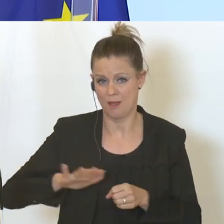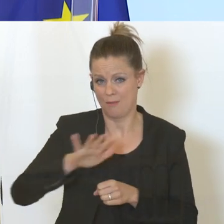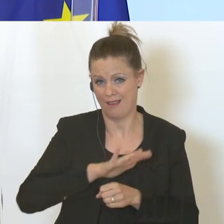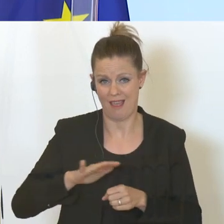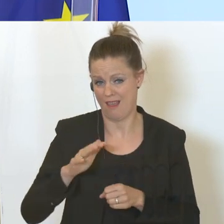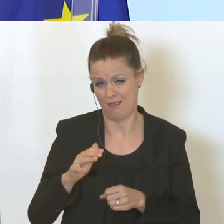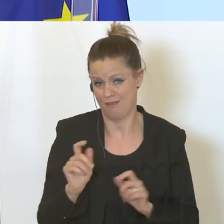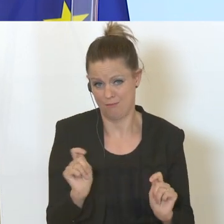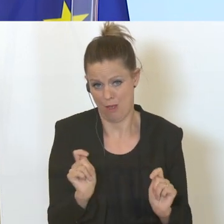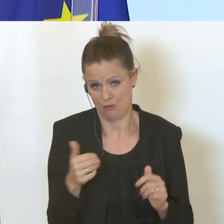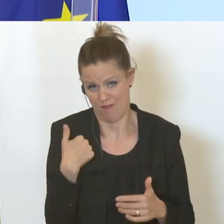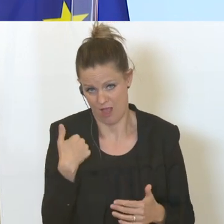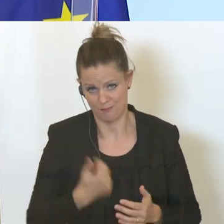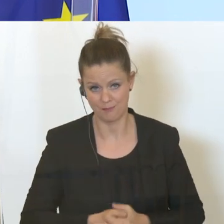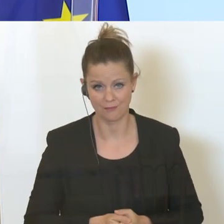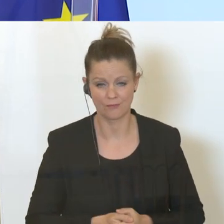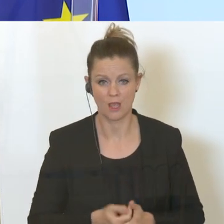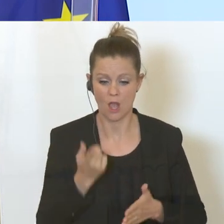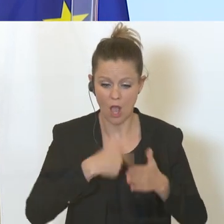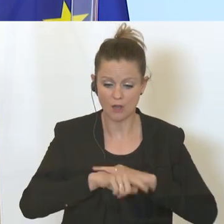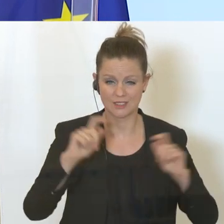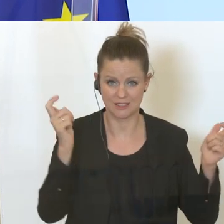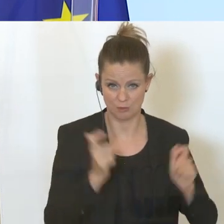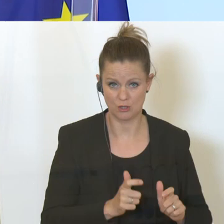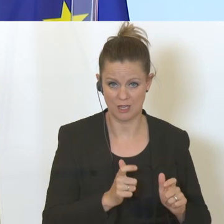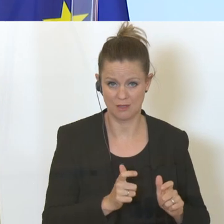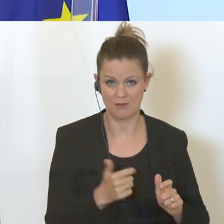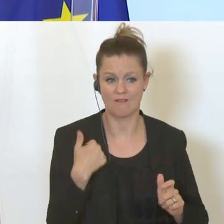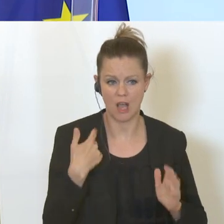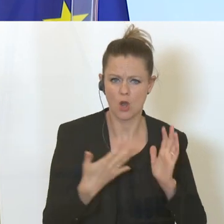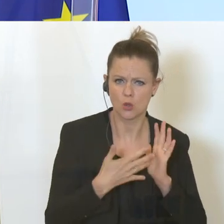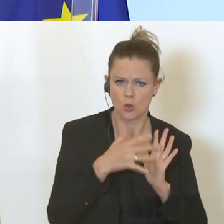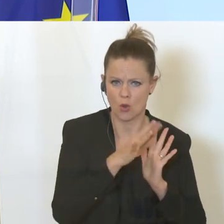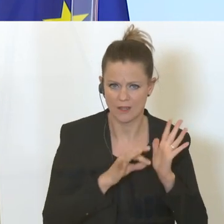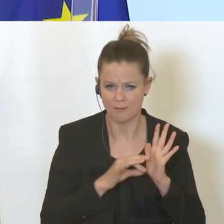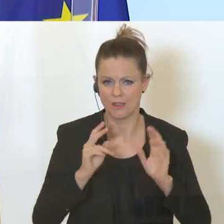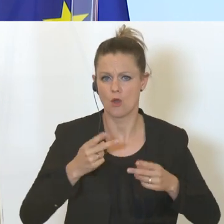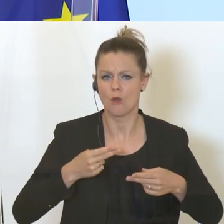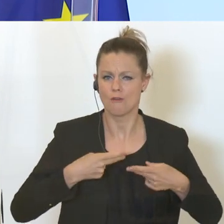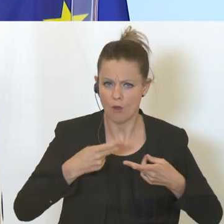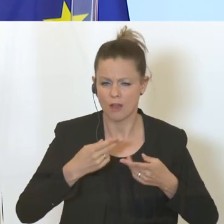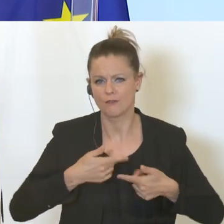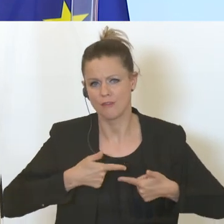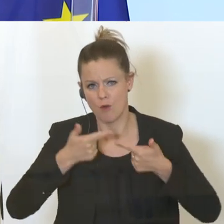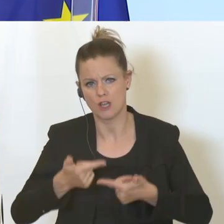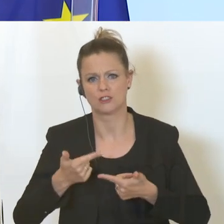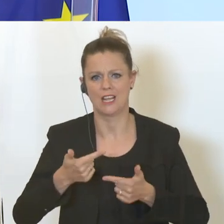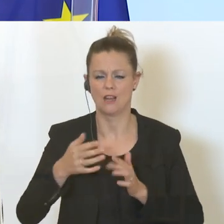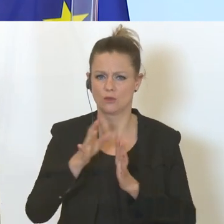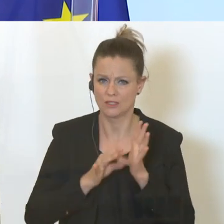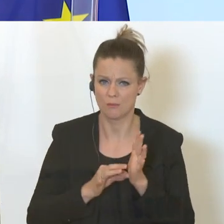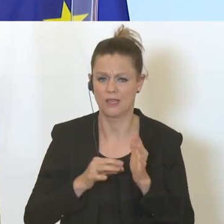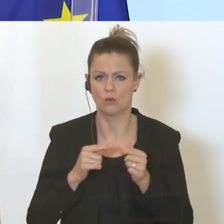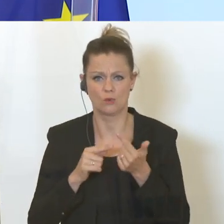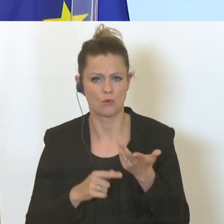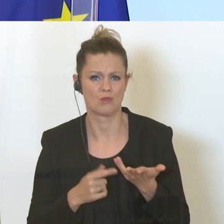Aussetzen war. Während den Ausgangsbeschränkungen waren aber Kontrolltermine oder Vorstellungstermine oder auch Sanktionen weitgehend